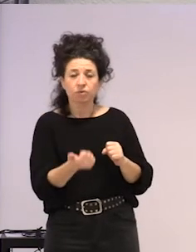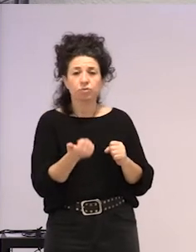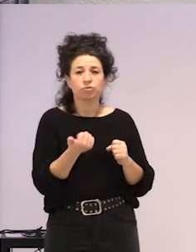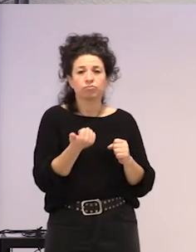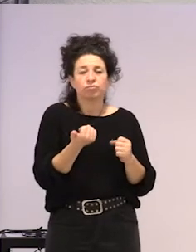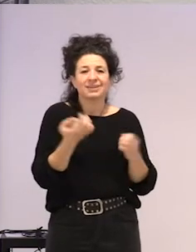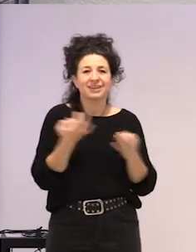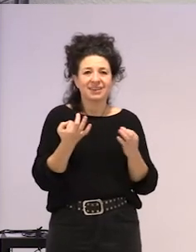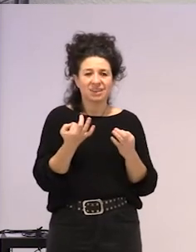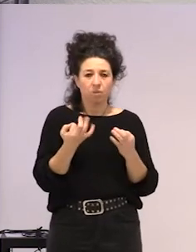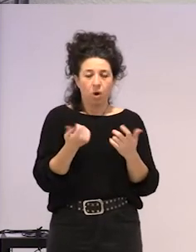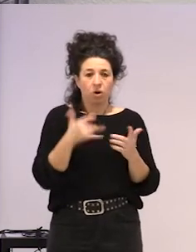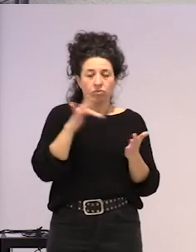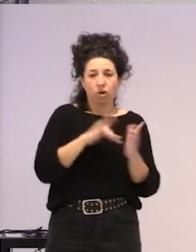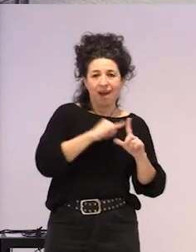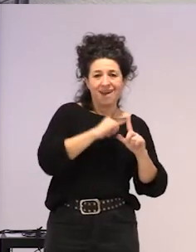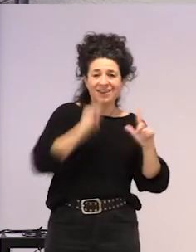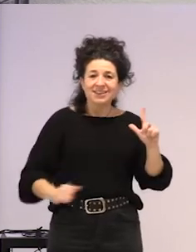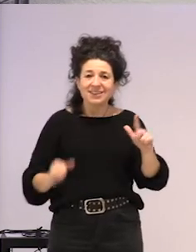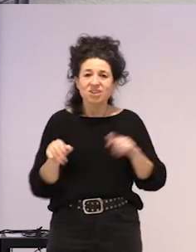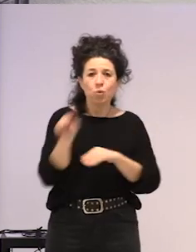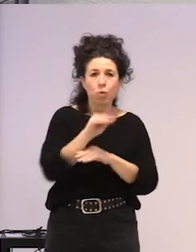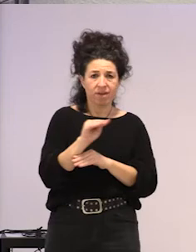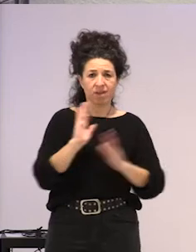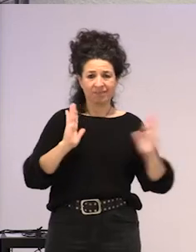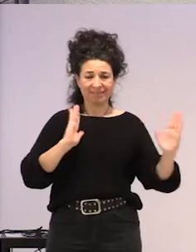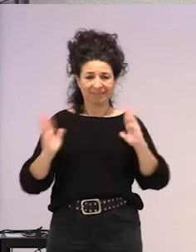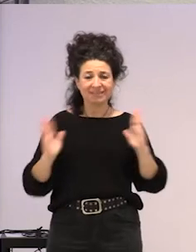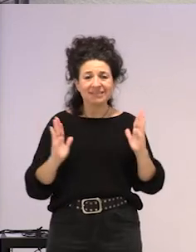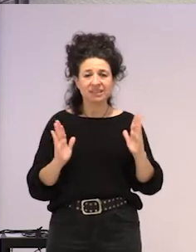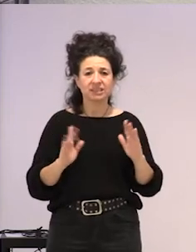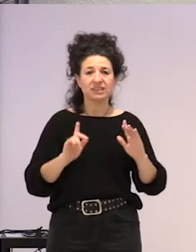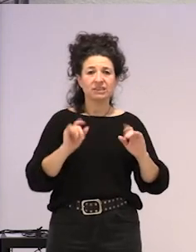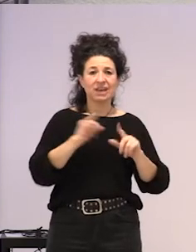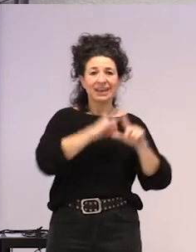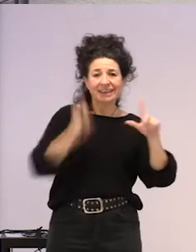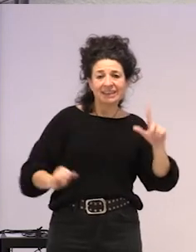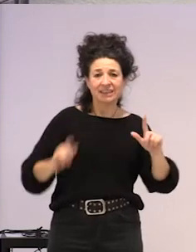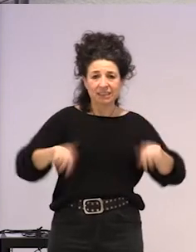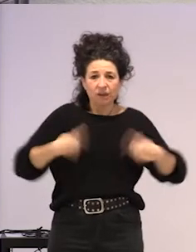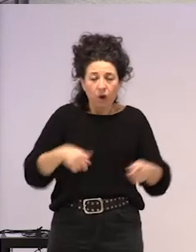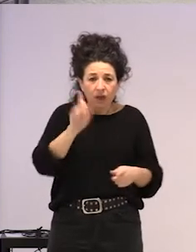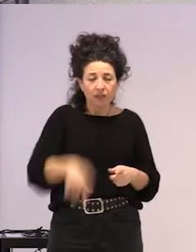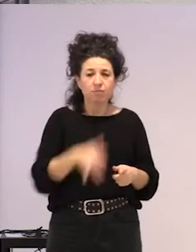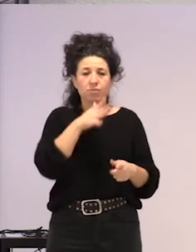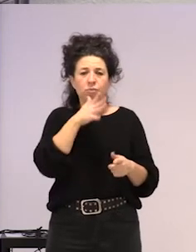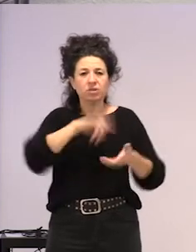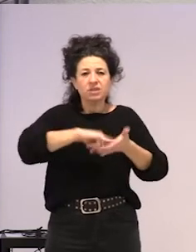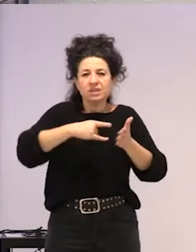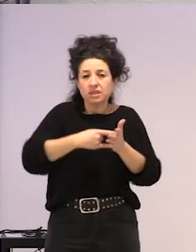krisi batean kokar zomarela, zaintza krisi batean, krisi ekoloziko batean, ez nolabait, sistema dagoela